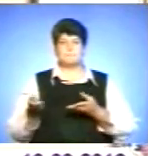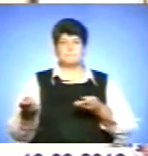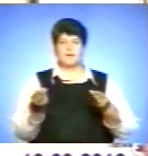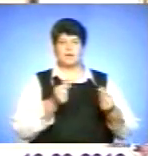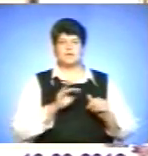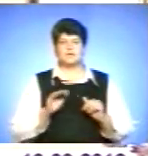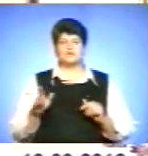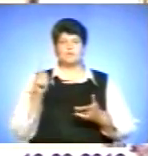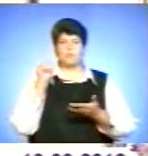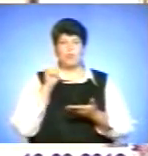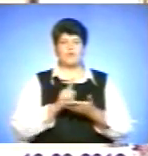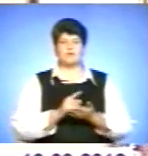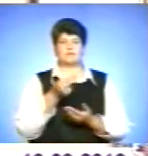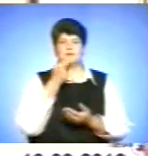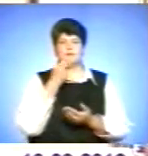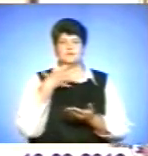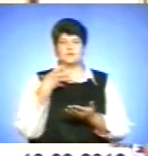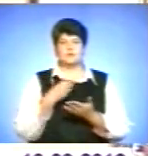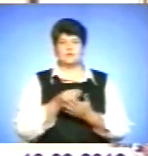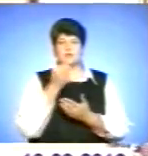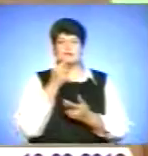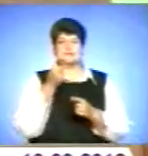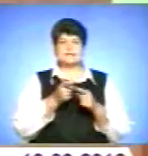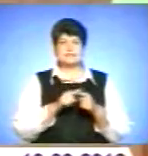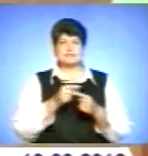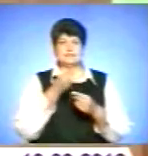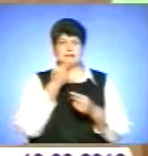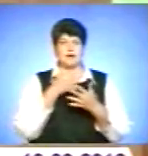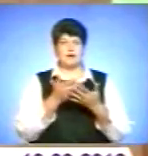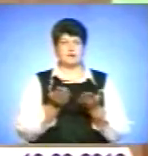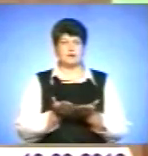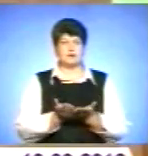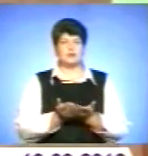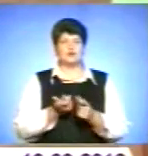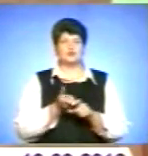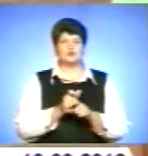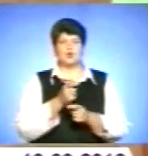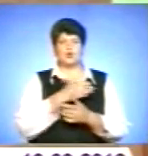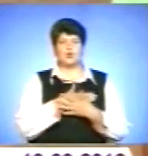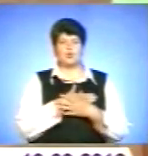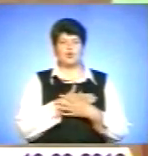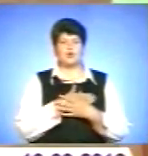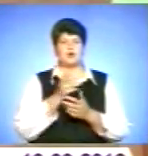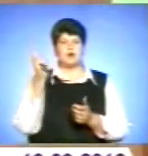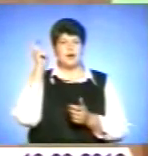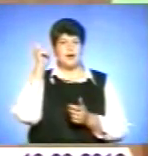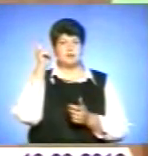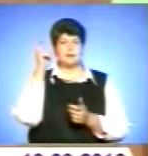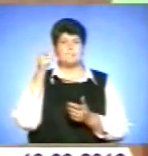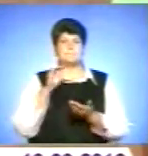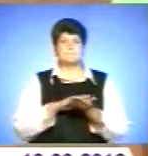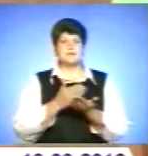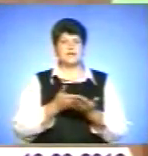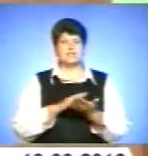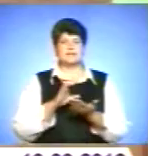дітей, що вони повинні вживати у своєму раціоні саме ці страви. У школі я дуже люблю їсти гречку, блінчики